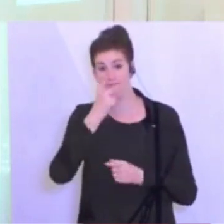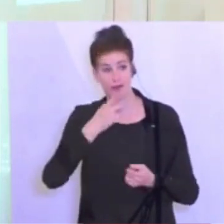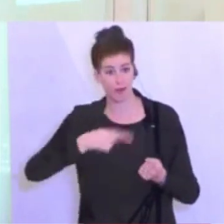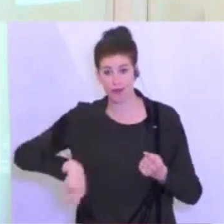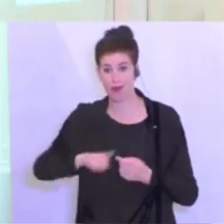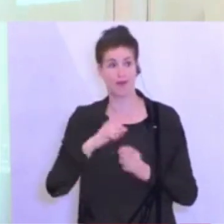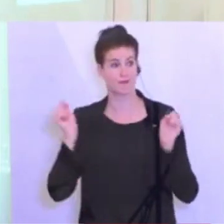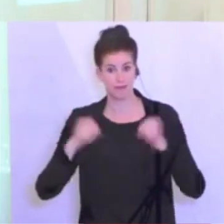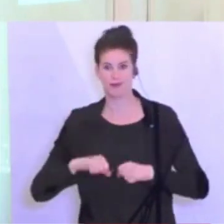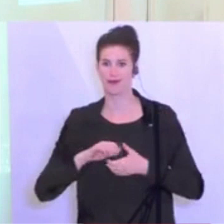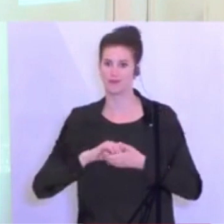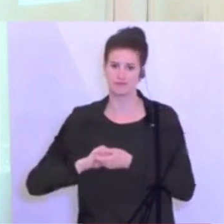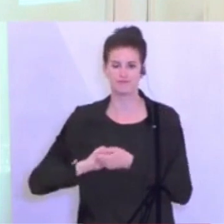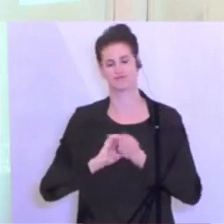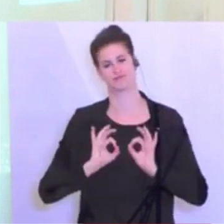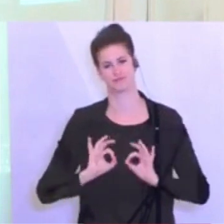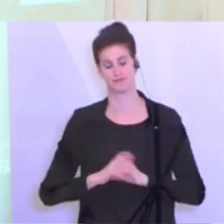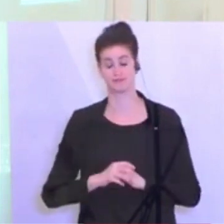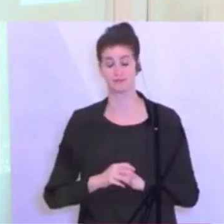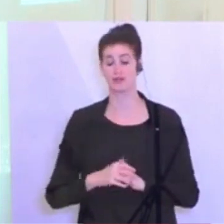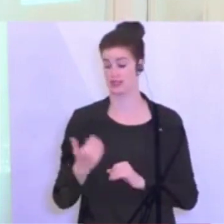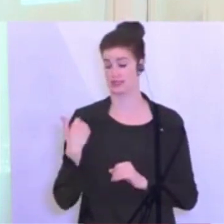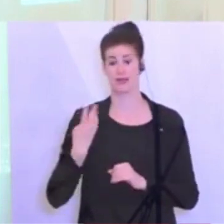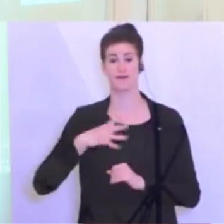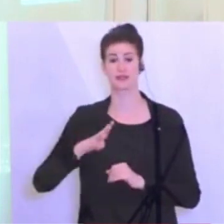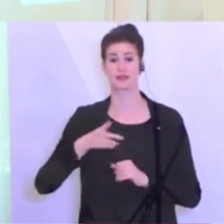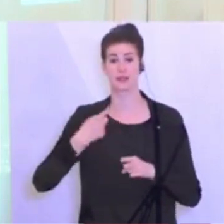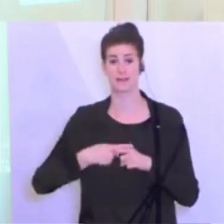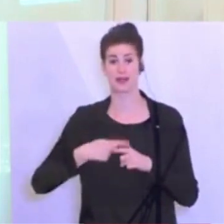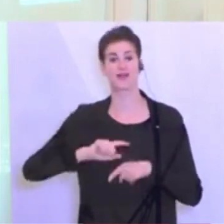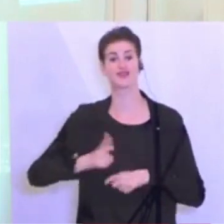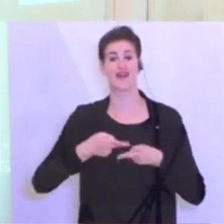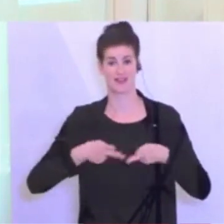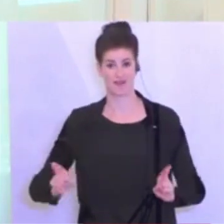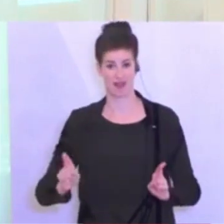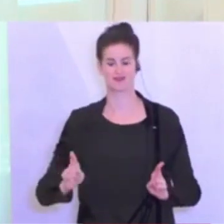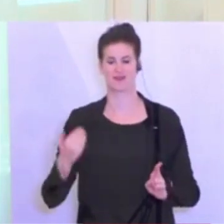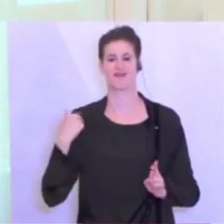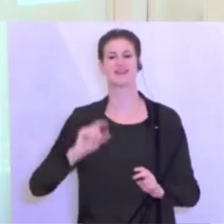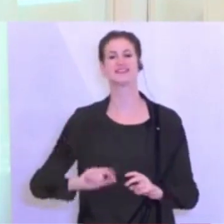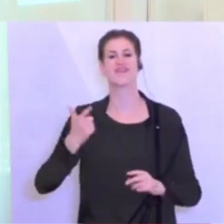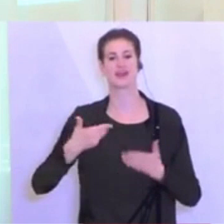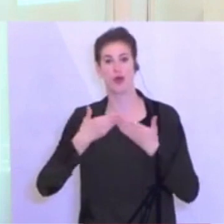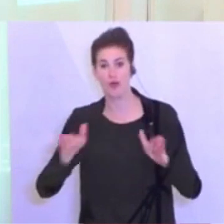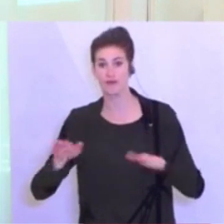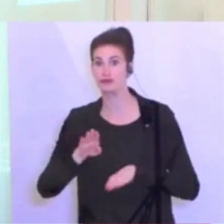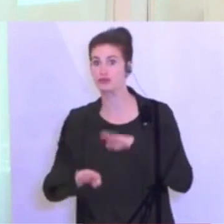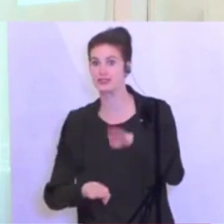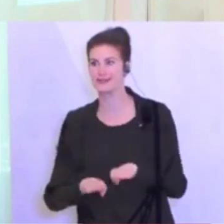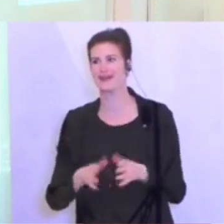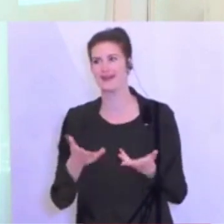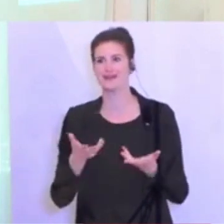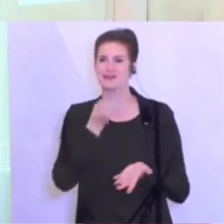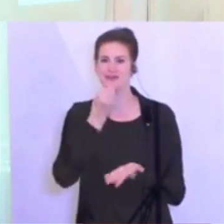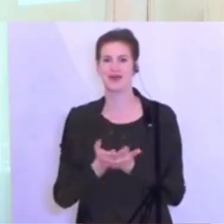fantastisch mitgemacht hat. Phase 2 jetzt, seit dem 14. April, damals mit dem ersten Öffnungsschritt, gebe es zu, ein gewisses Experiment war das.